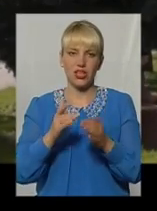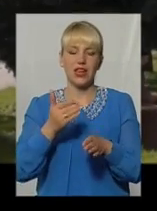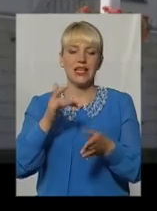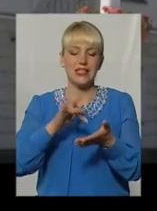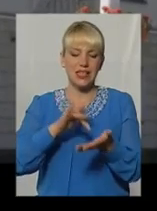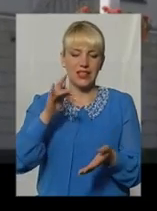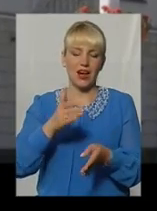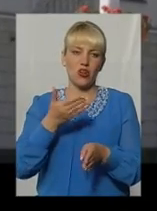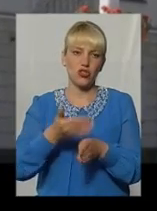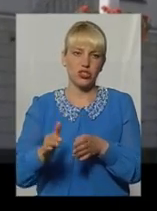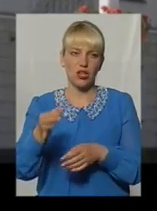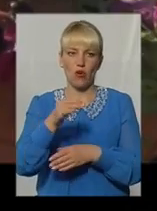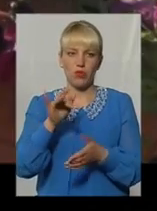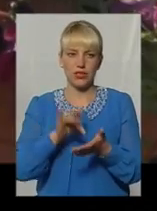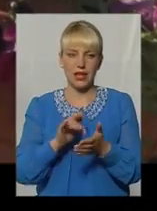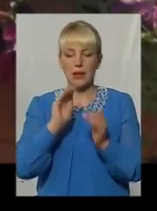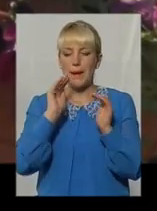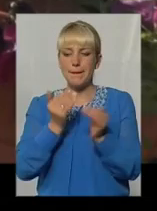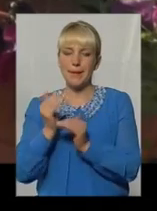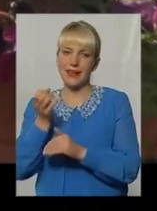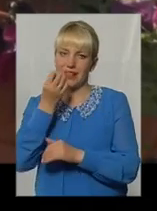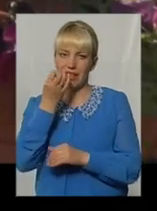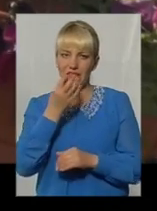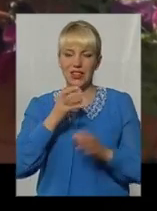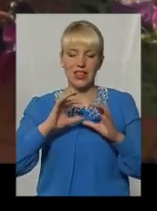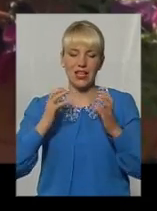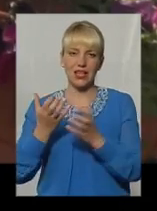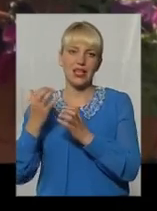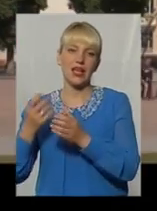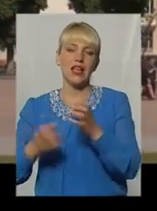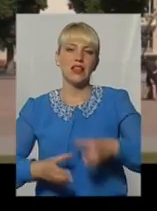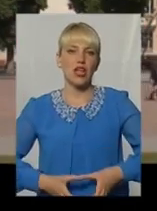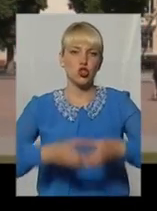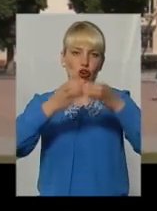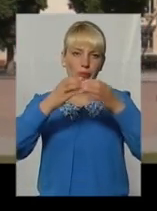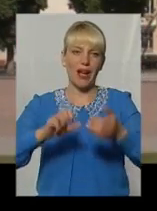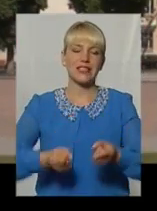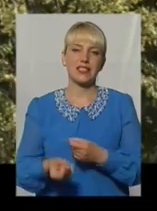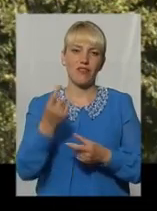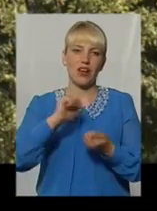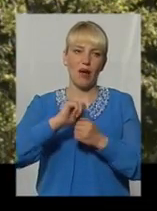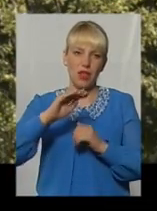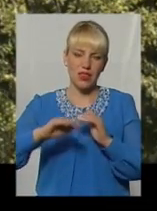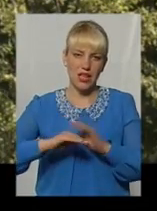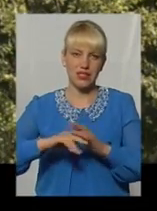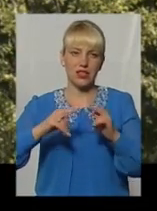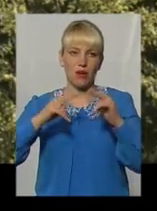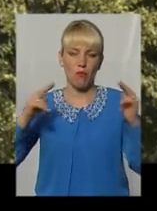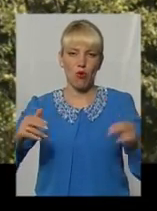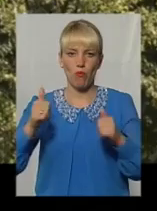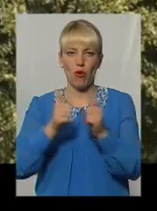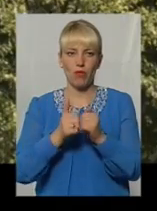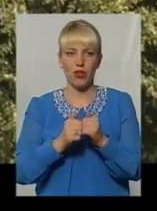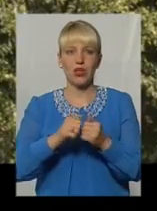обласного центру. Міні-квітники на столпах з'явилися і на Кам'янецькому мості, і поблизу залізничного вокзалу, і в